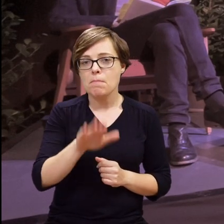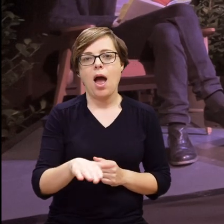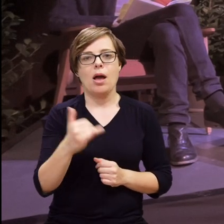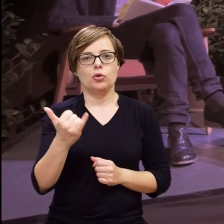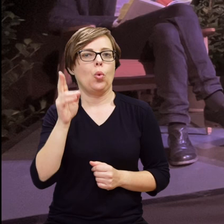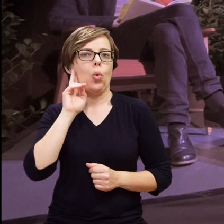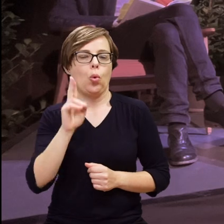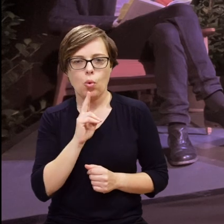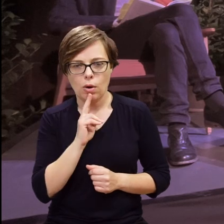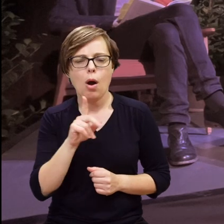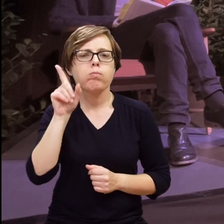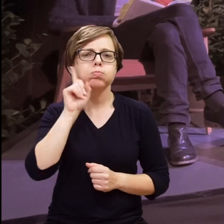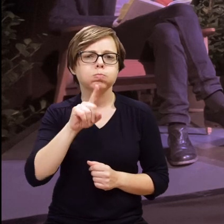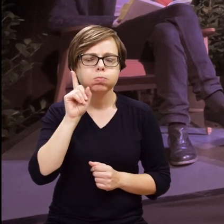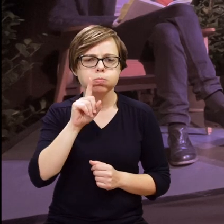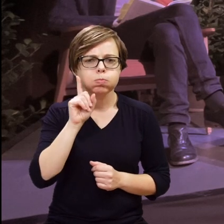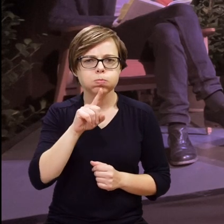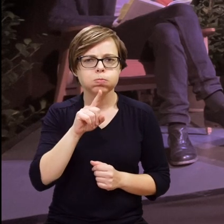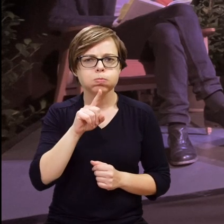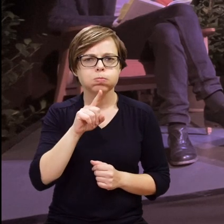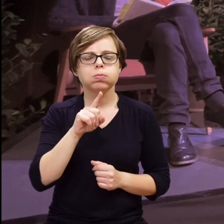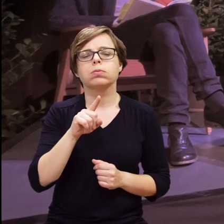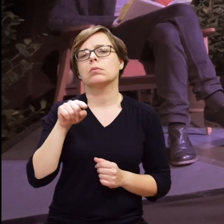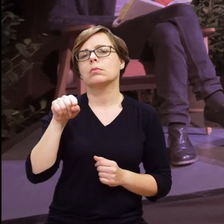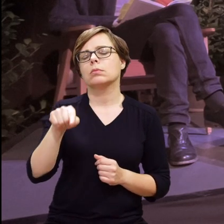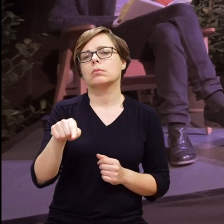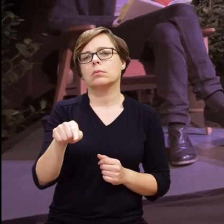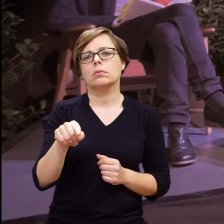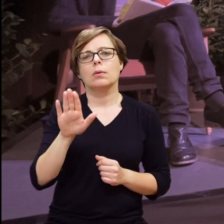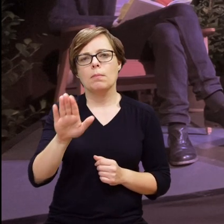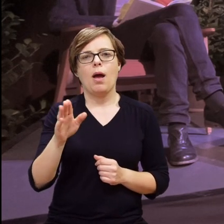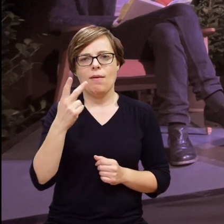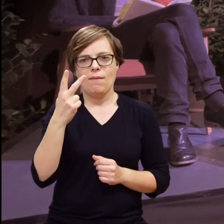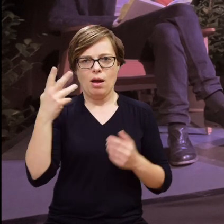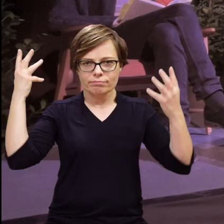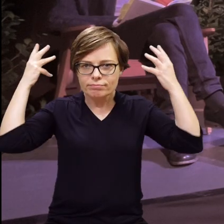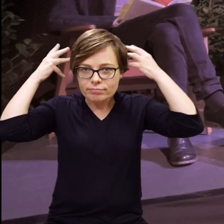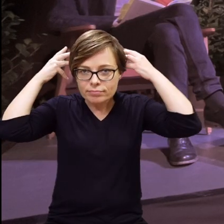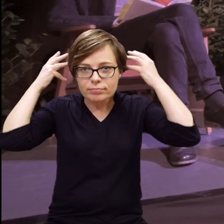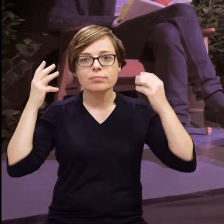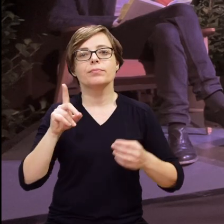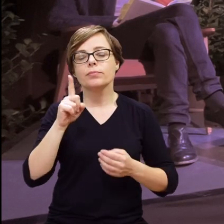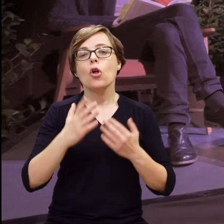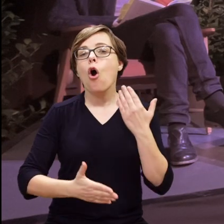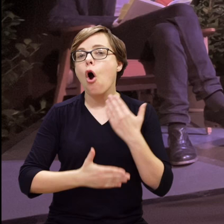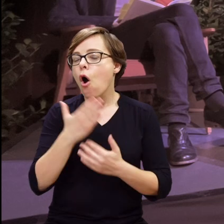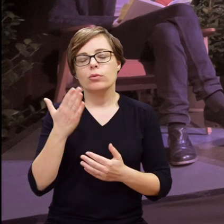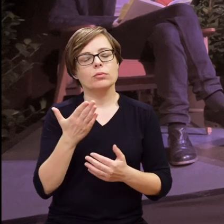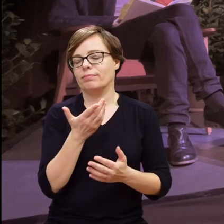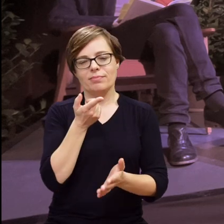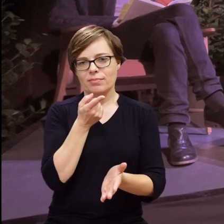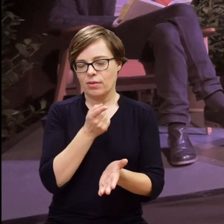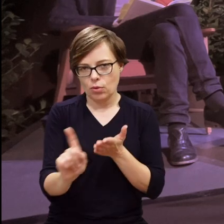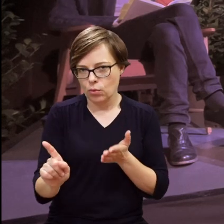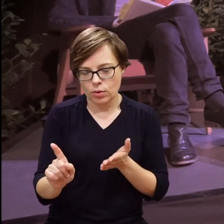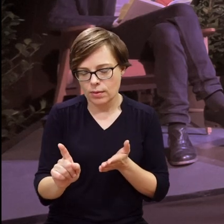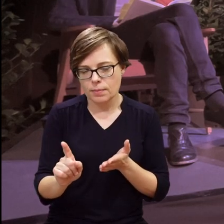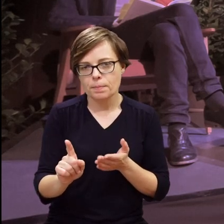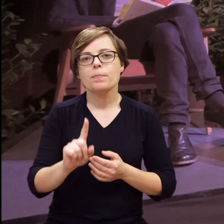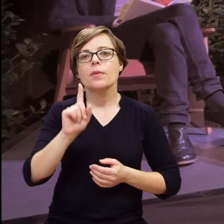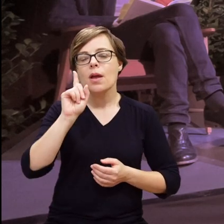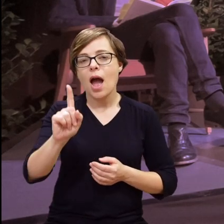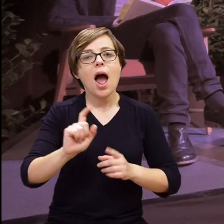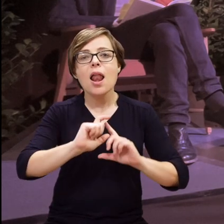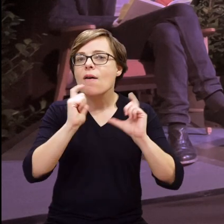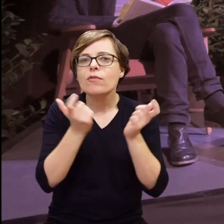Słyszący rodzice mają głuche dziecko, chłopczyk przechodzi dwie operacje wszczepienia implantu, one się okazują z nic